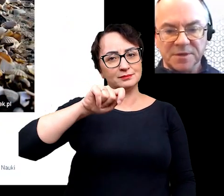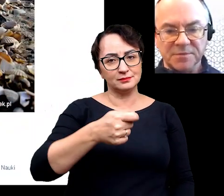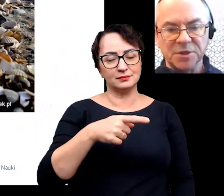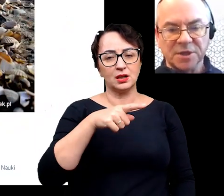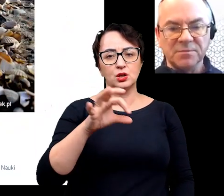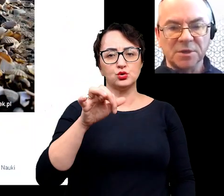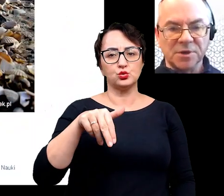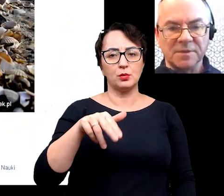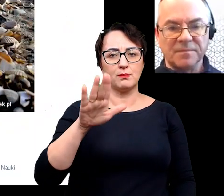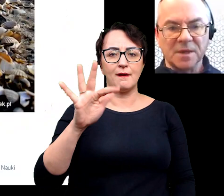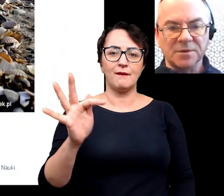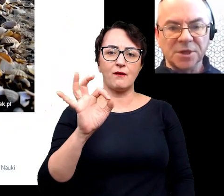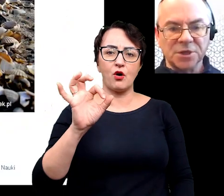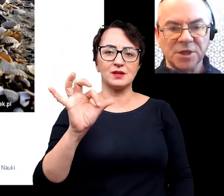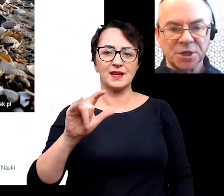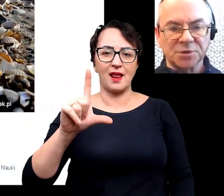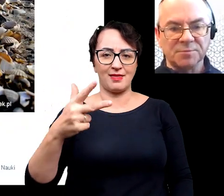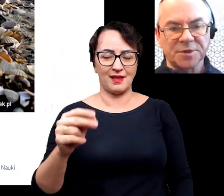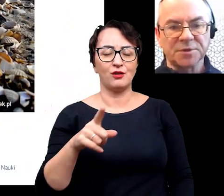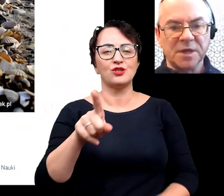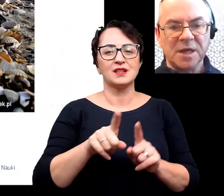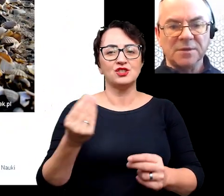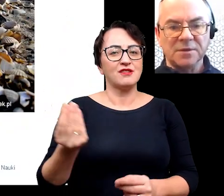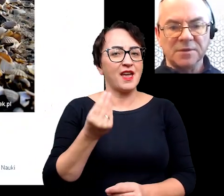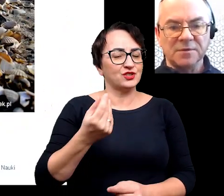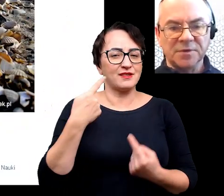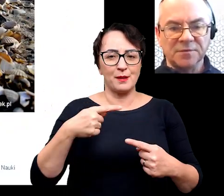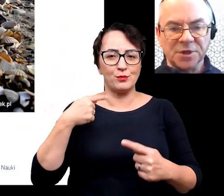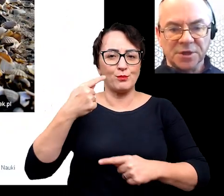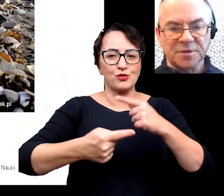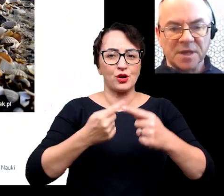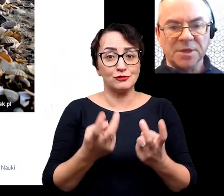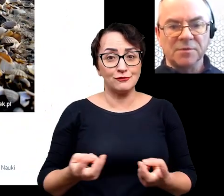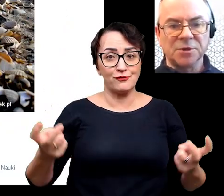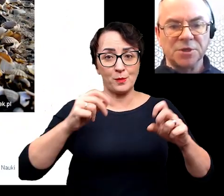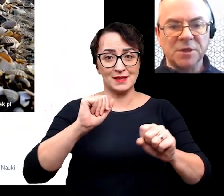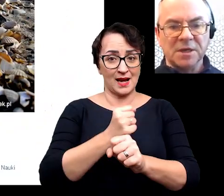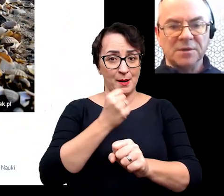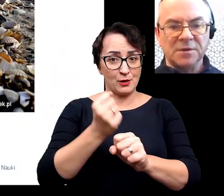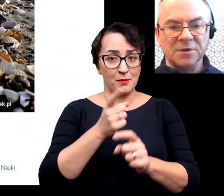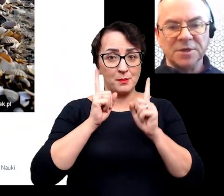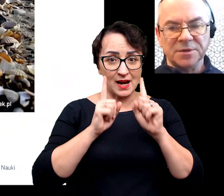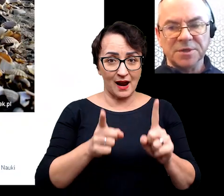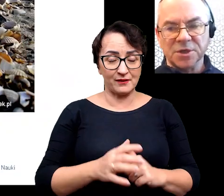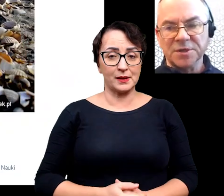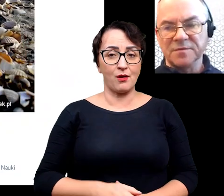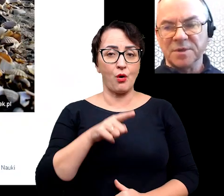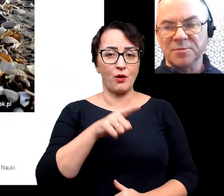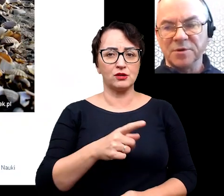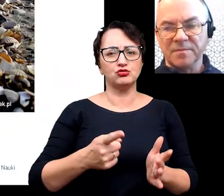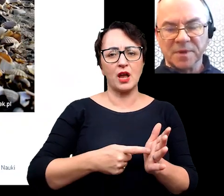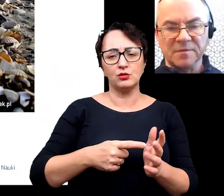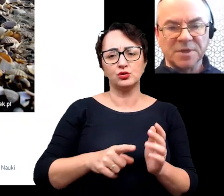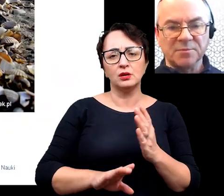subfosylnymi, czyli takimi, które jeszcze nie przeszły procesu wytworzenia się skamieniałości. One dosyć